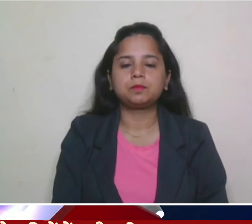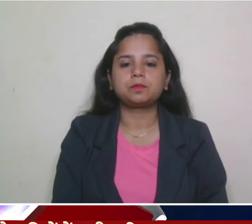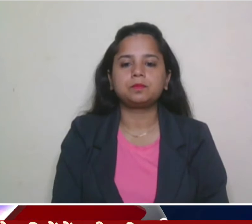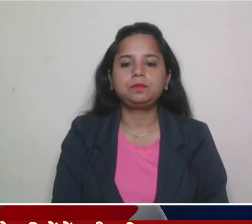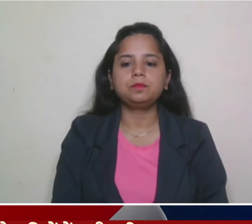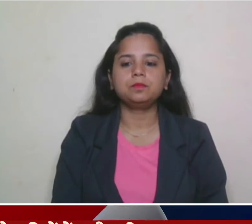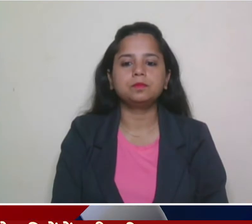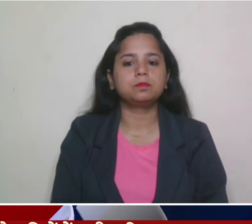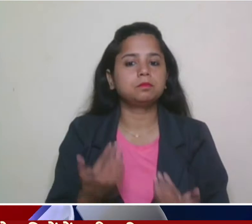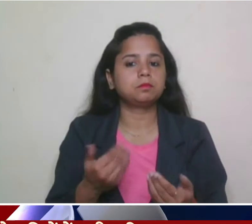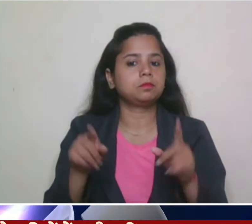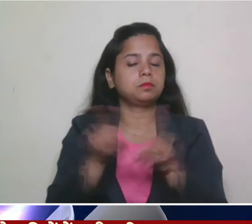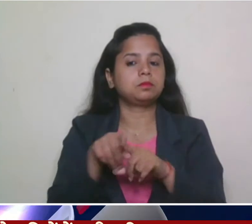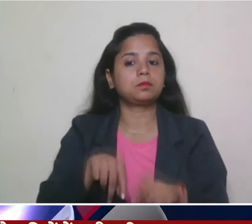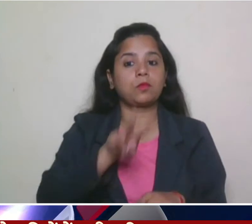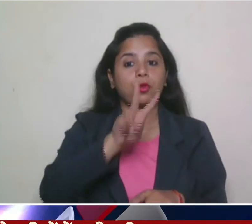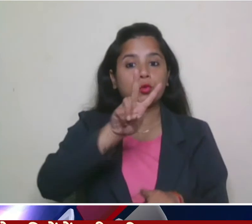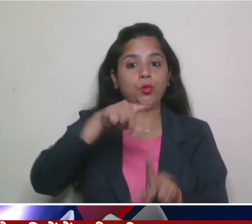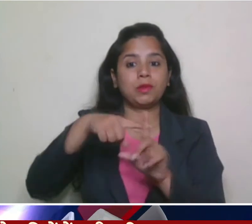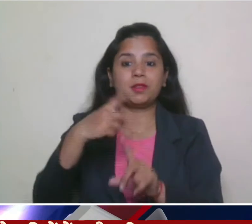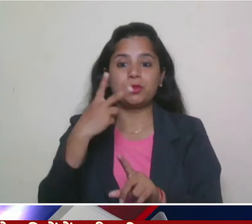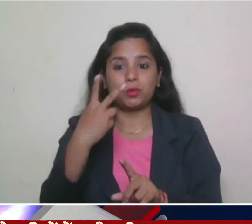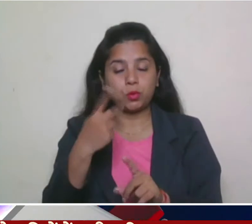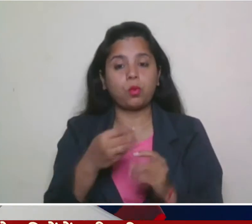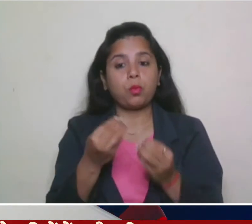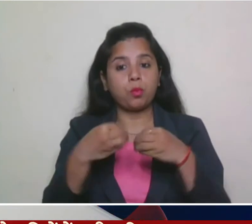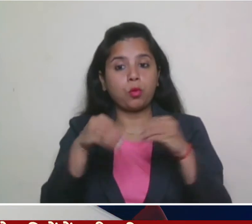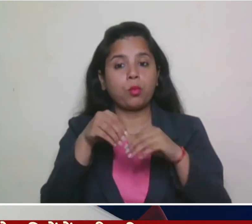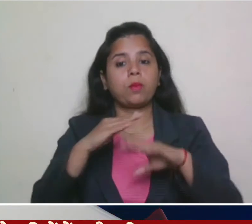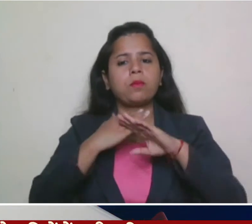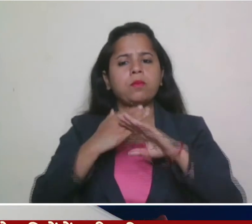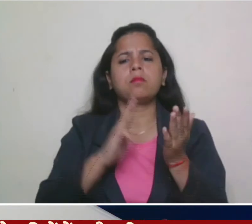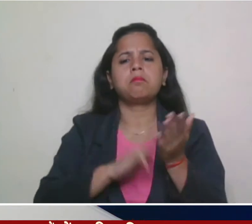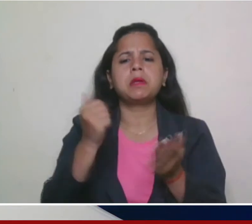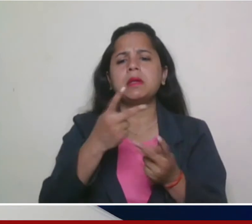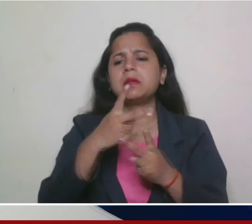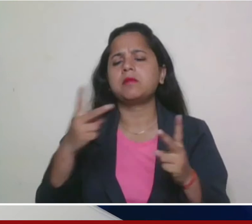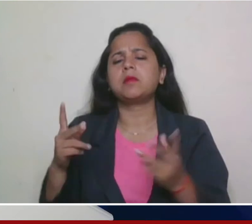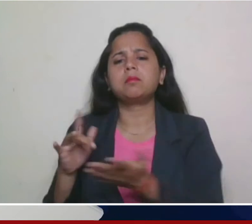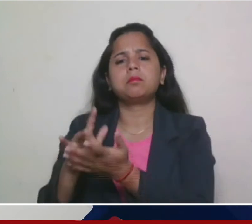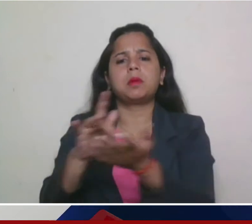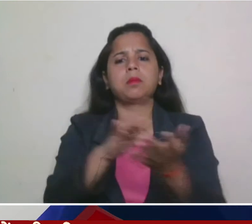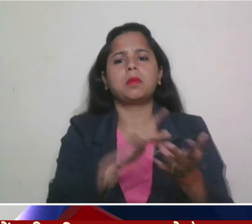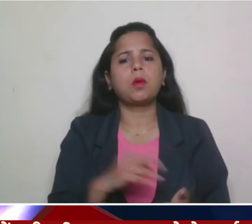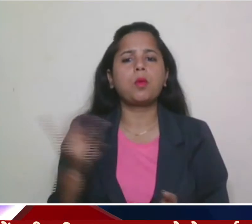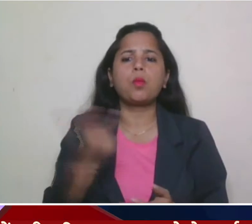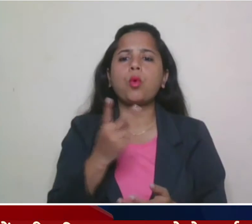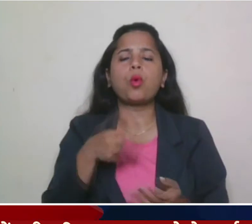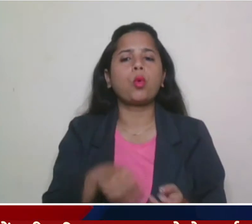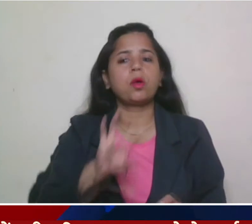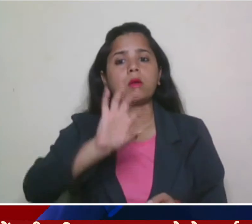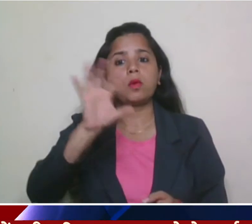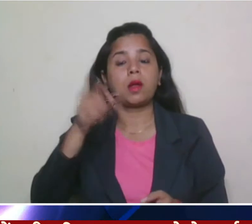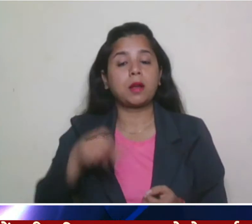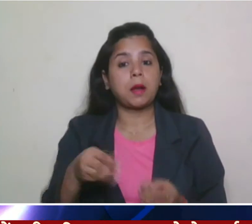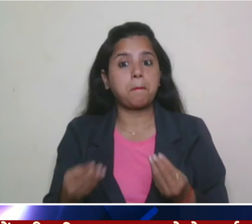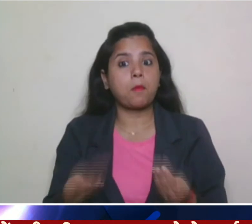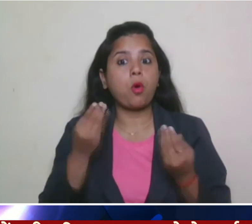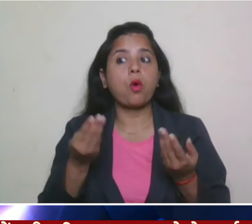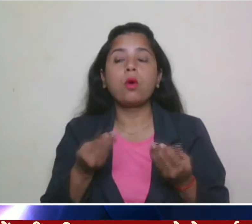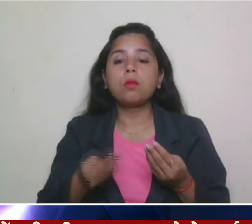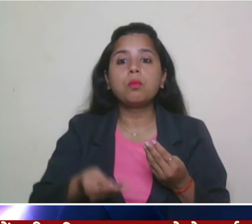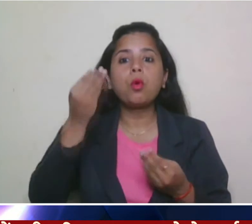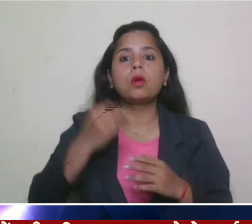वहें टू प्लस टू वारता के अलावा रक्षा मंत्री अलग अलग अक्षेत्रों में दोनों देशों के बीच रक्षा सहयों को और मस्बूत करने के लिए